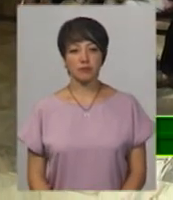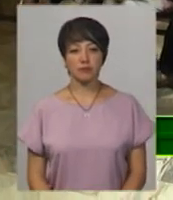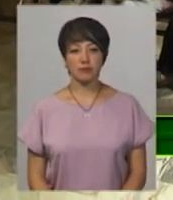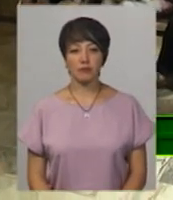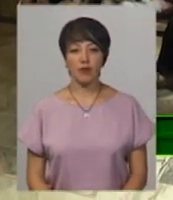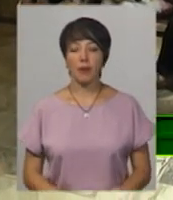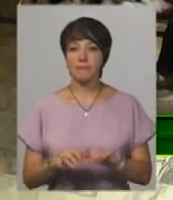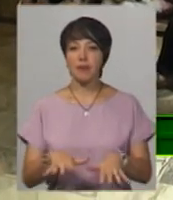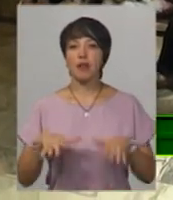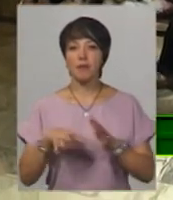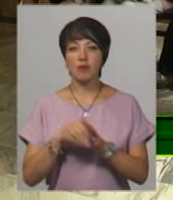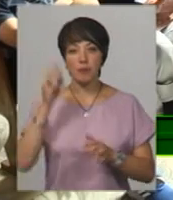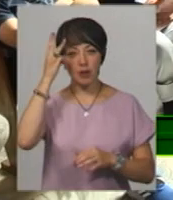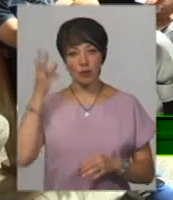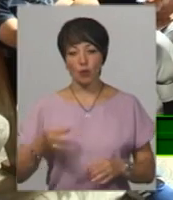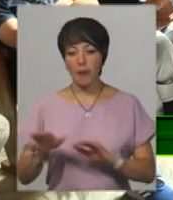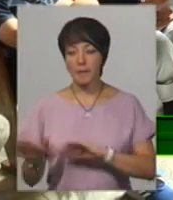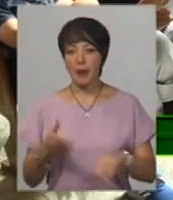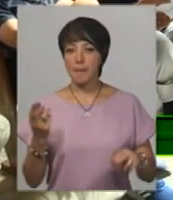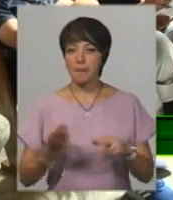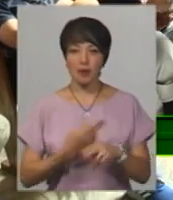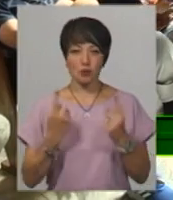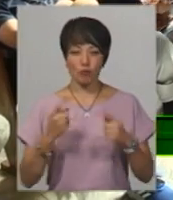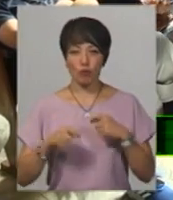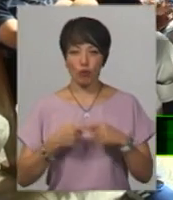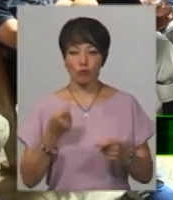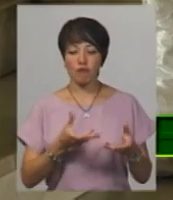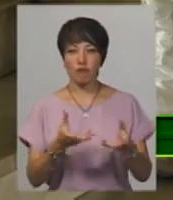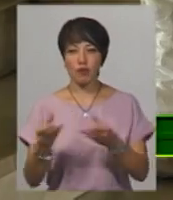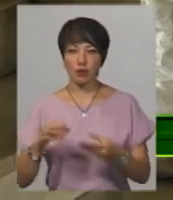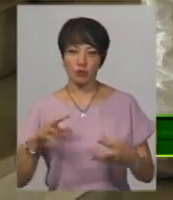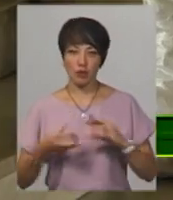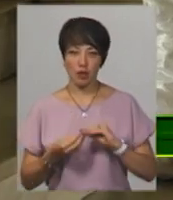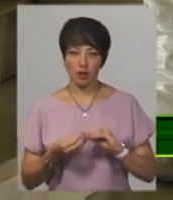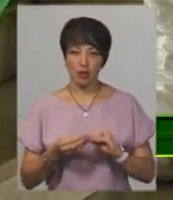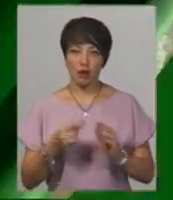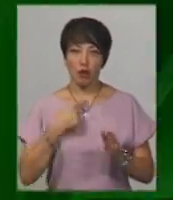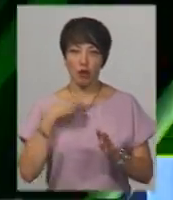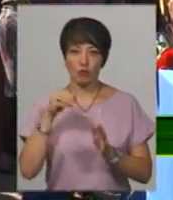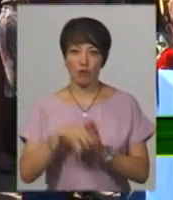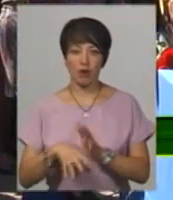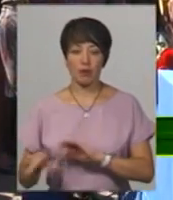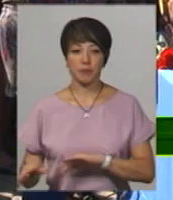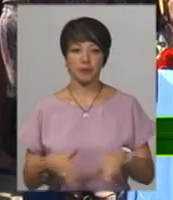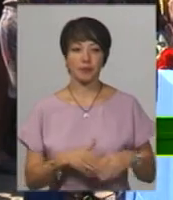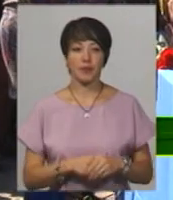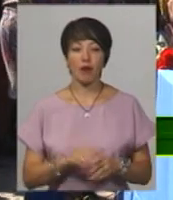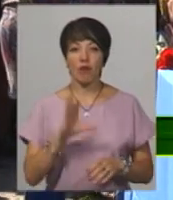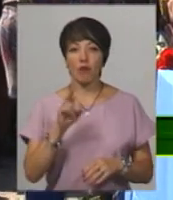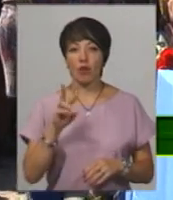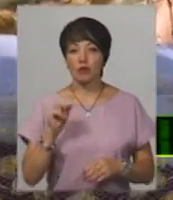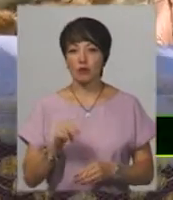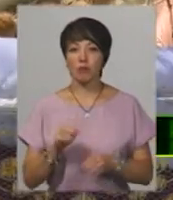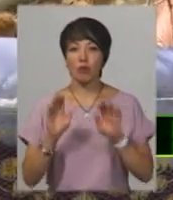Парламентські вибори у Хмельницькій області минули без значних порушень, які б вплинули на результат голосування. У Волочинську